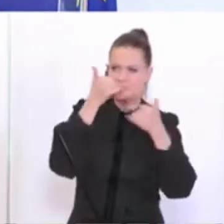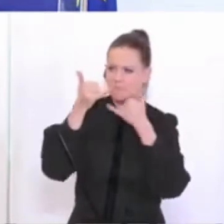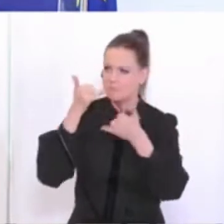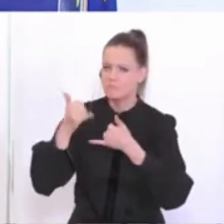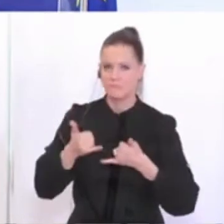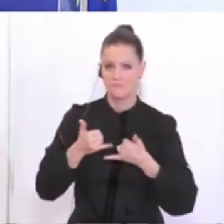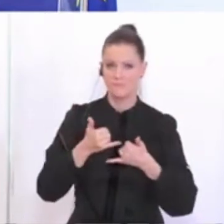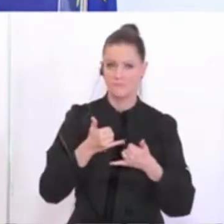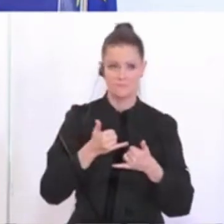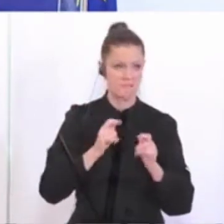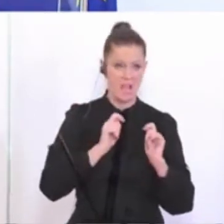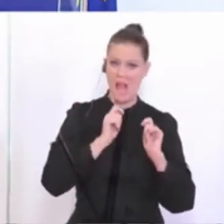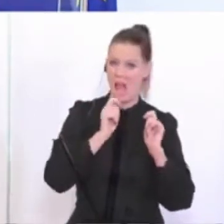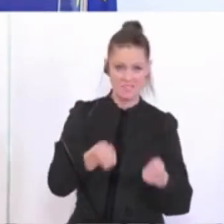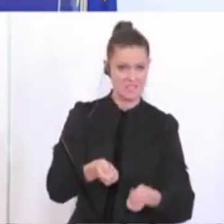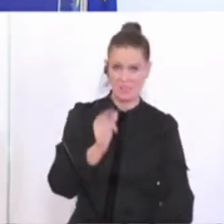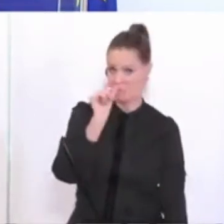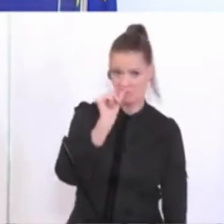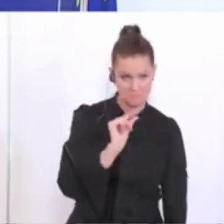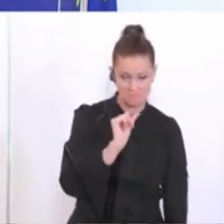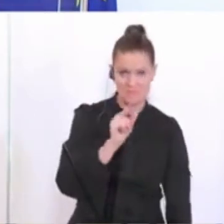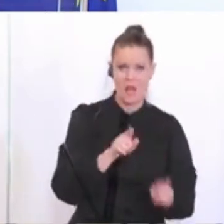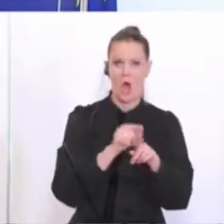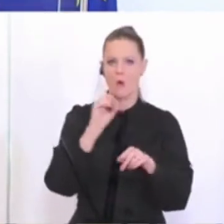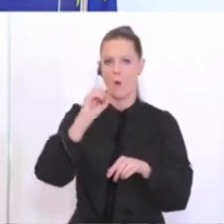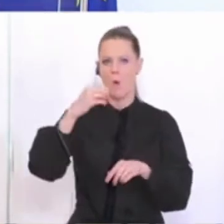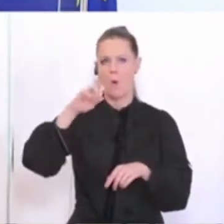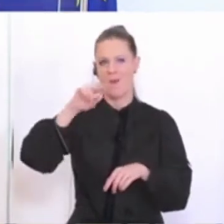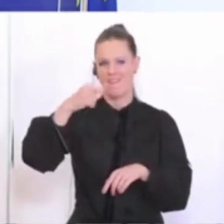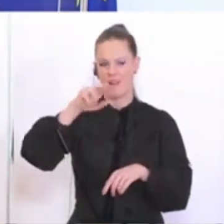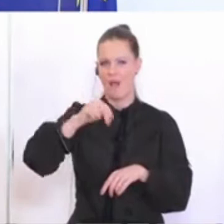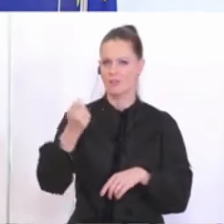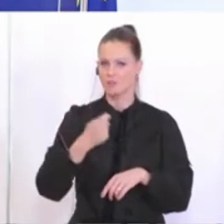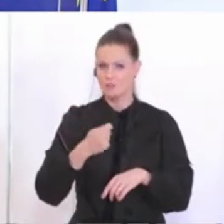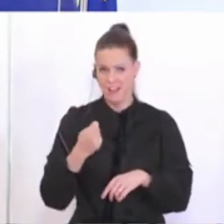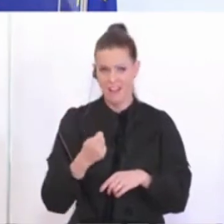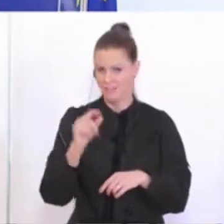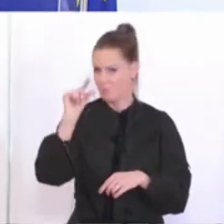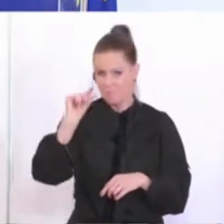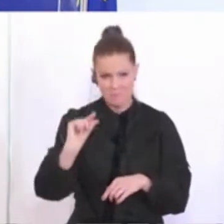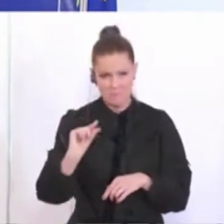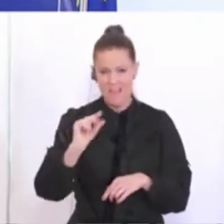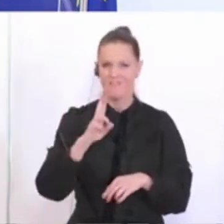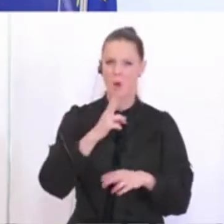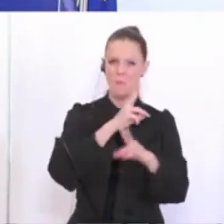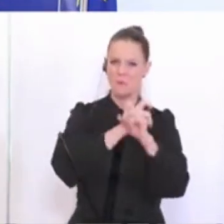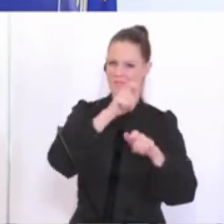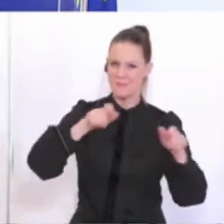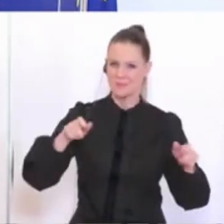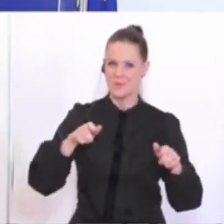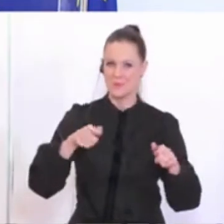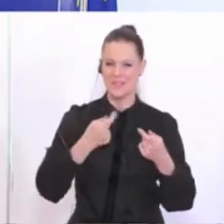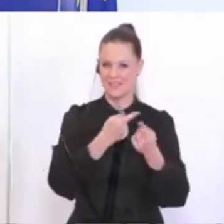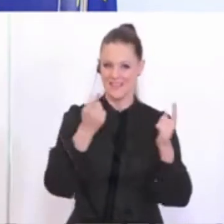Es halten sich die Anzeigen in einem wirklich geringen Rahmen, die Organstrafmandate, die ausgestellt werden mussten, weil die Österreicherinnen und Österreicher, die